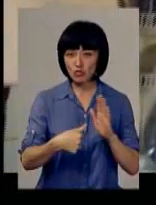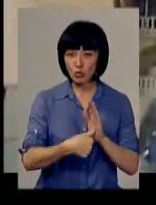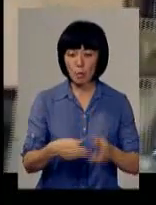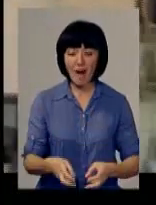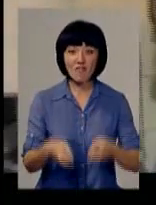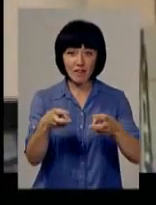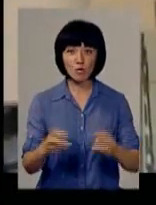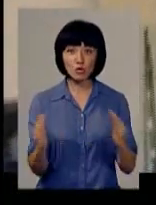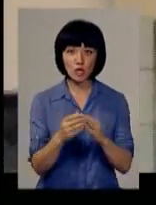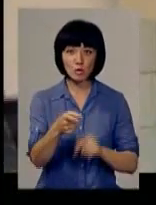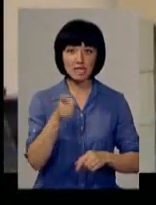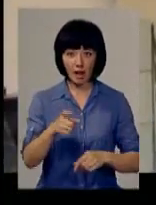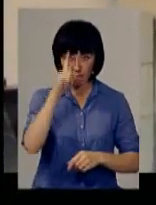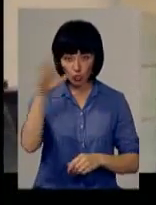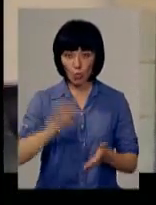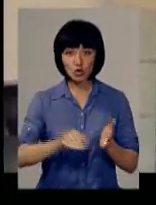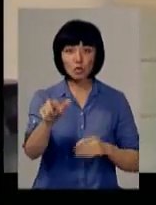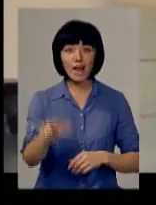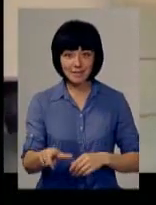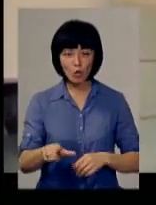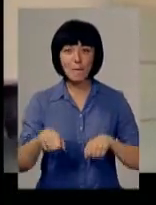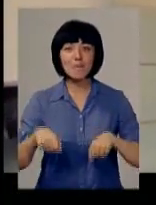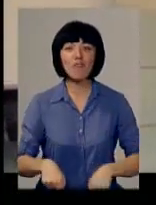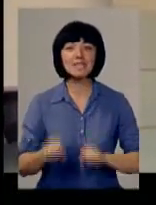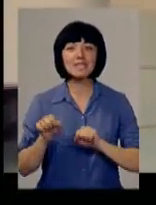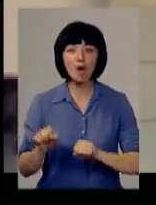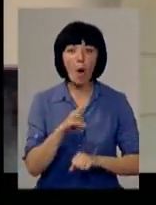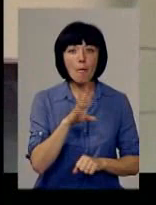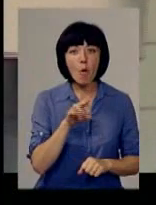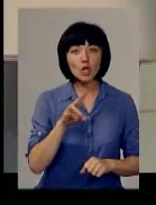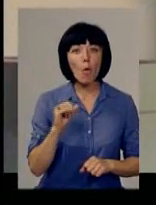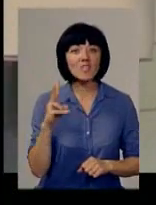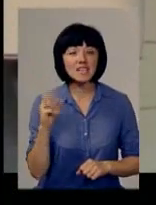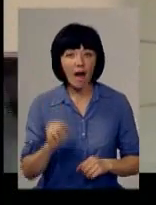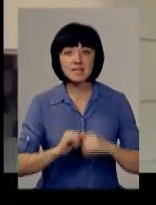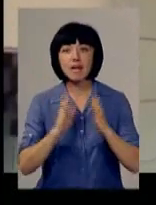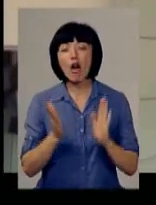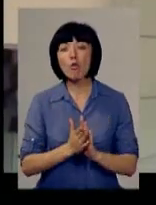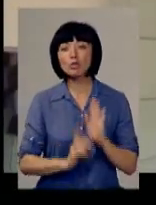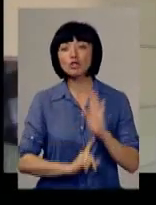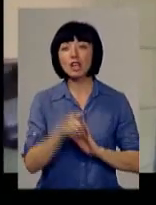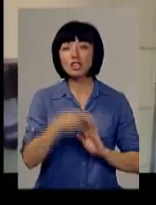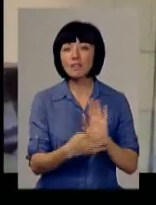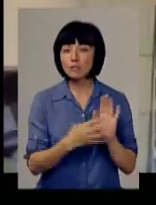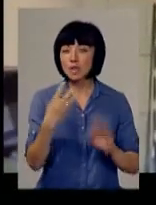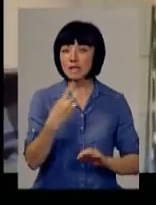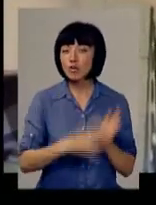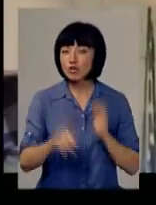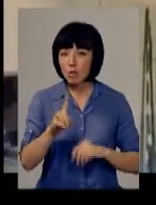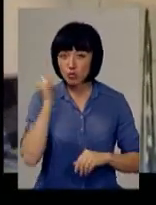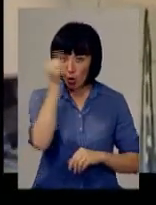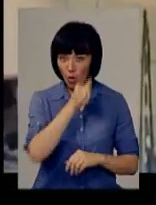у ліфті будинку застрелили відому журналістку та правозахисницю Анну Політковську. Загалом же, починаючи з 1991